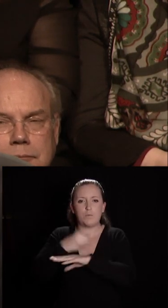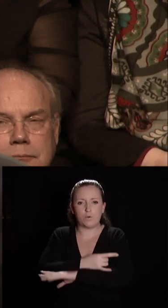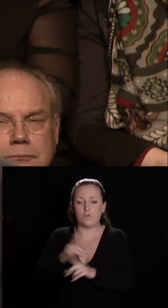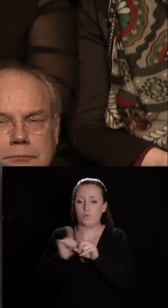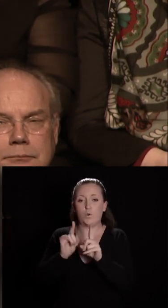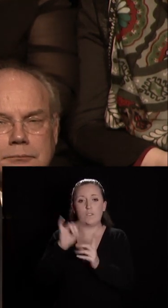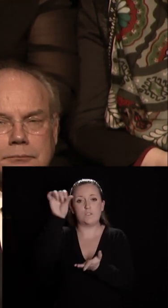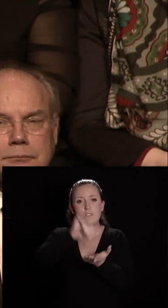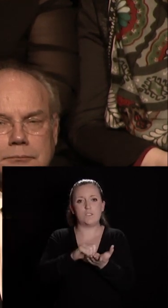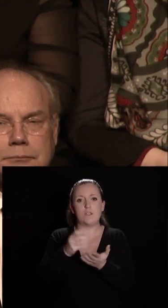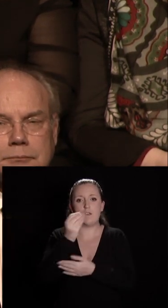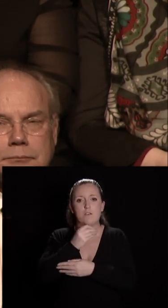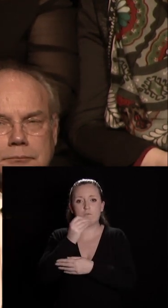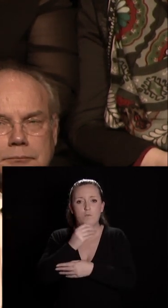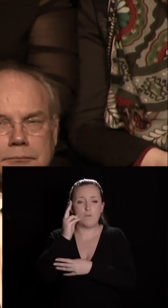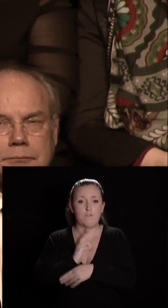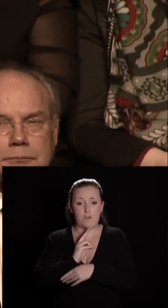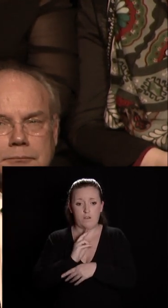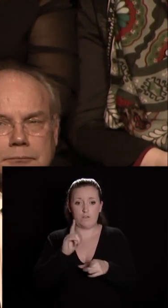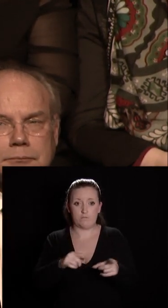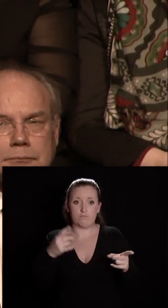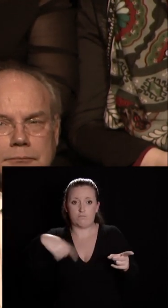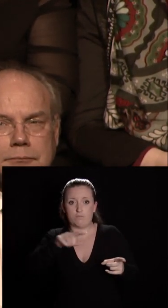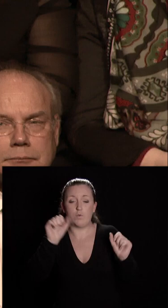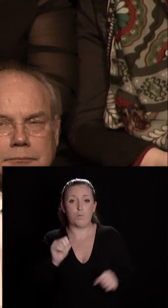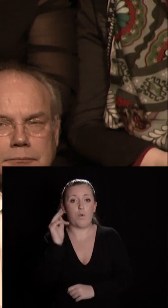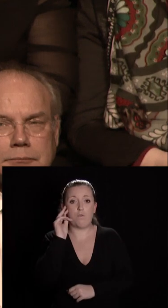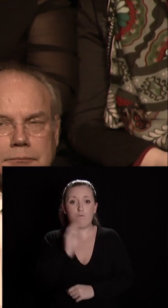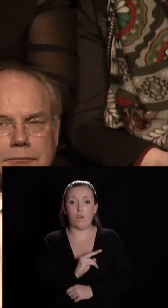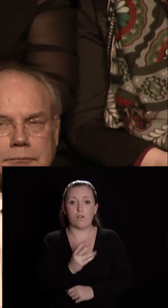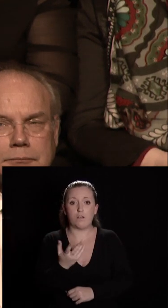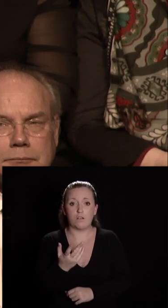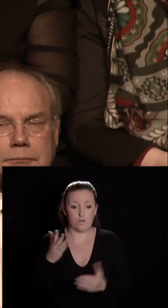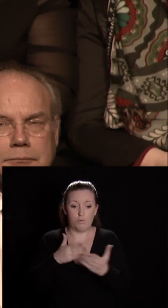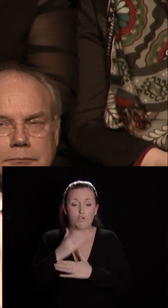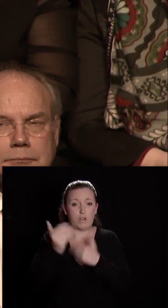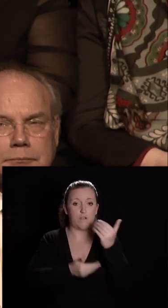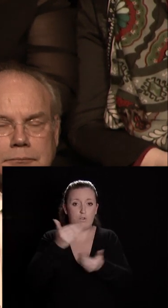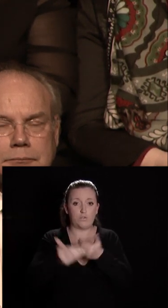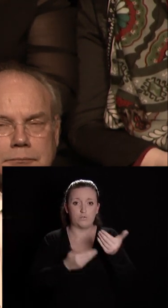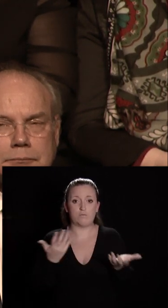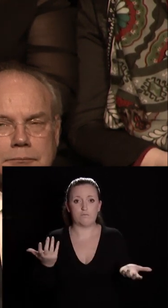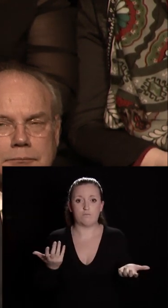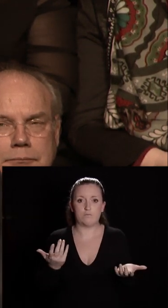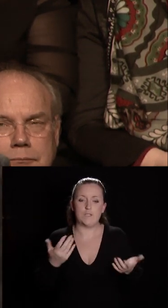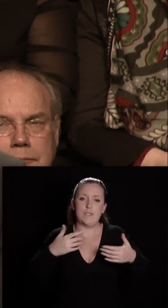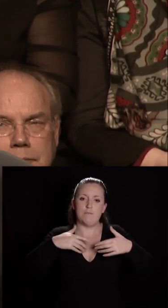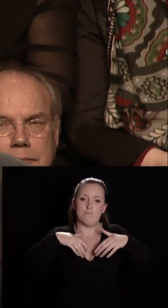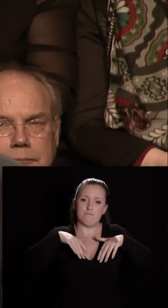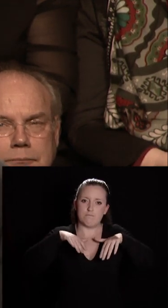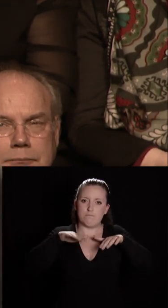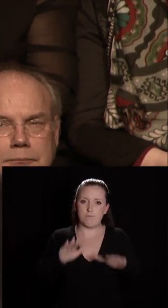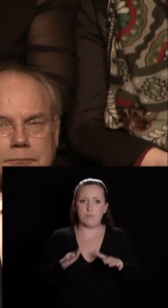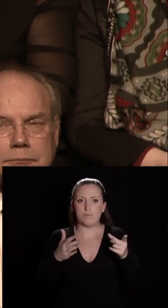de la gastronomie et du vin dont vous constatez ou vous pouvez constater que le projet avance et ce malgré l'obstacle que